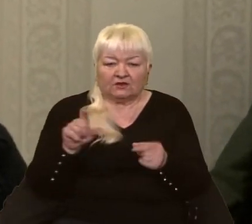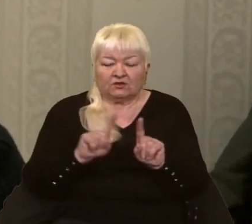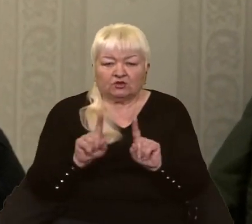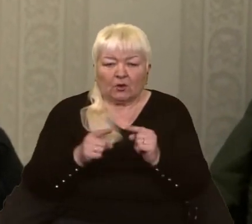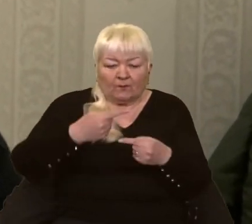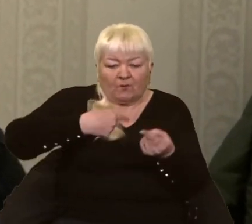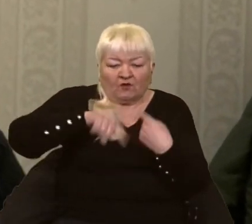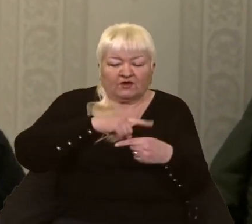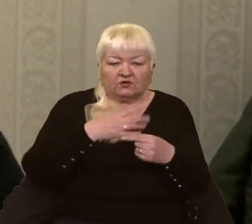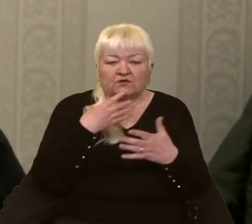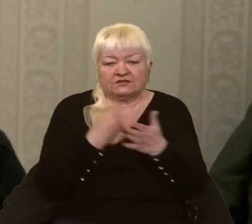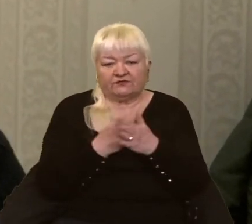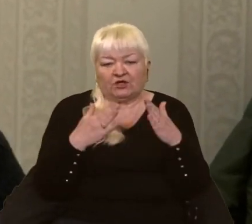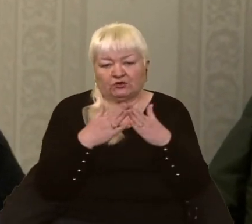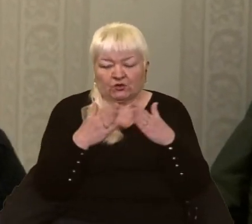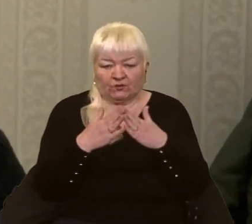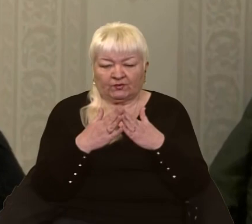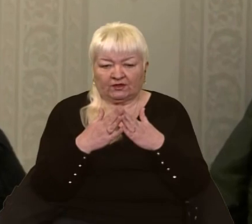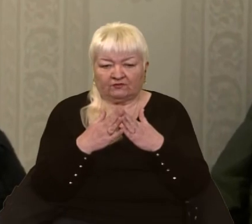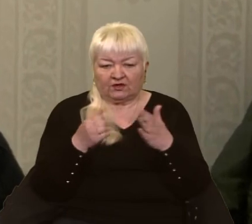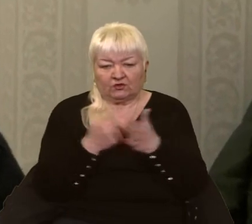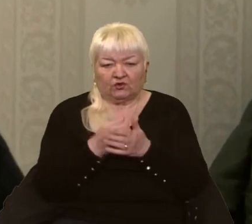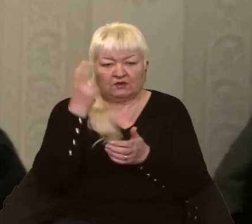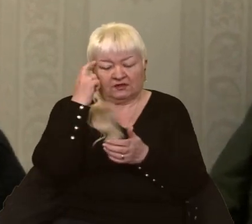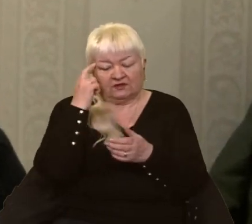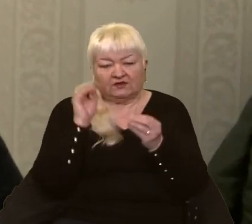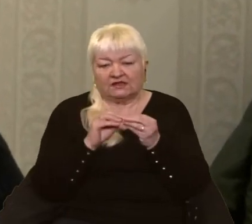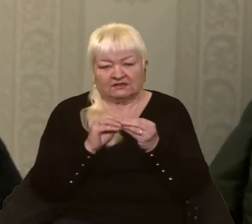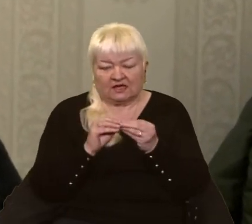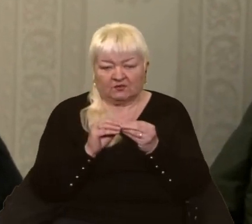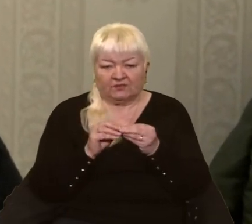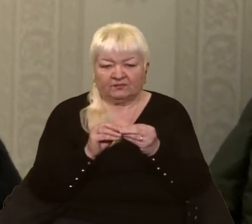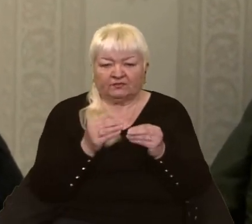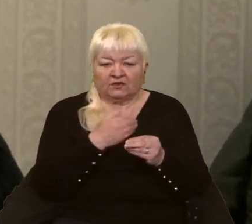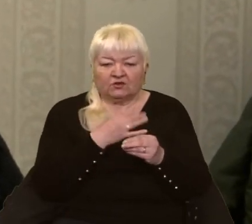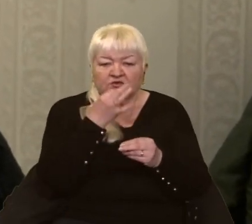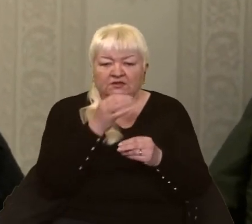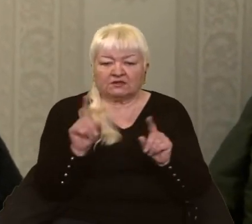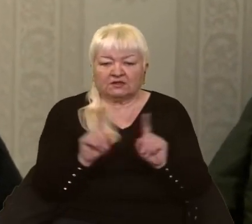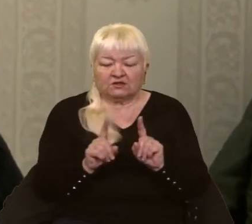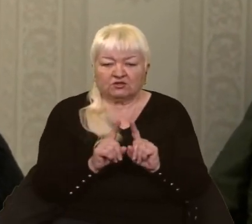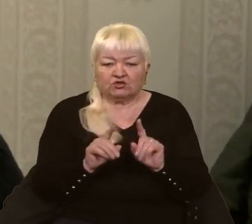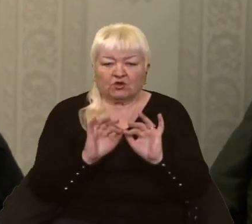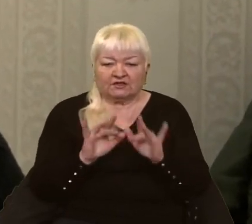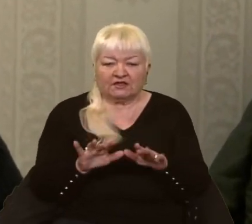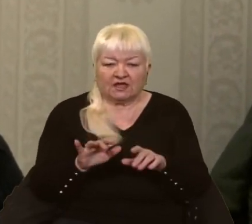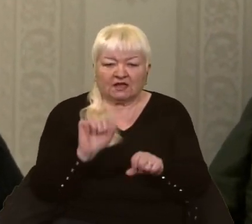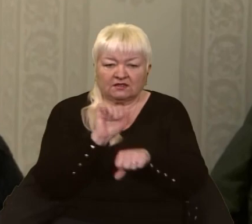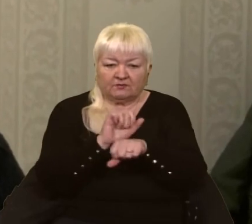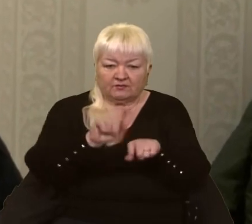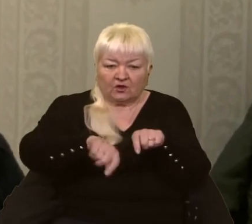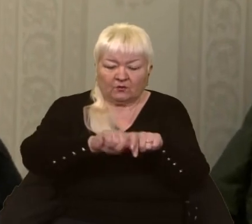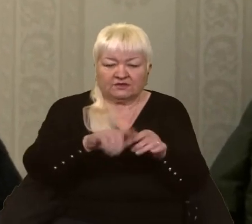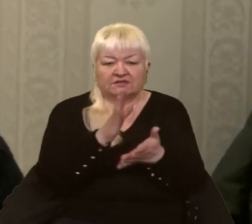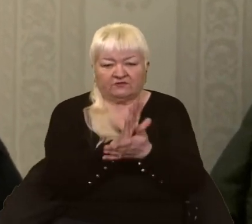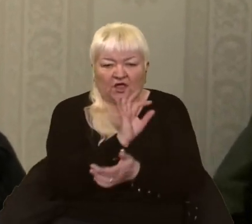своїх домівок, до столиці так само. Хотів би наголосити, що діяльність блокпостів є надзвичайно